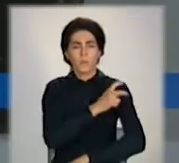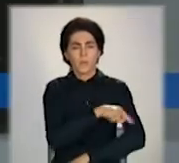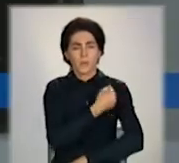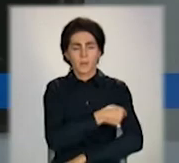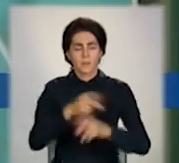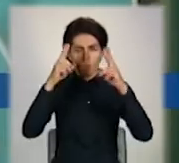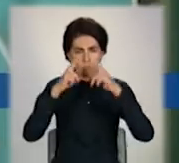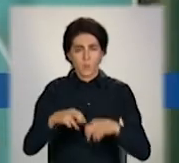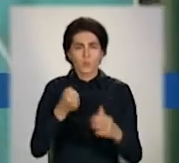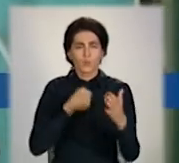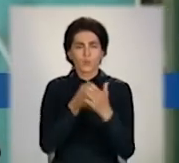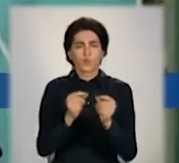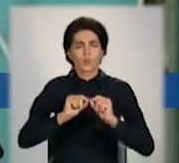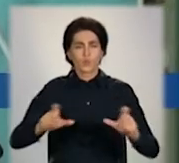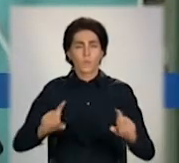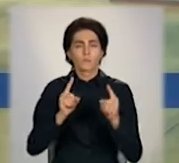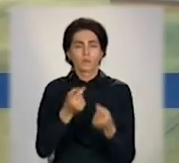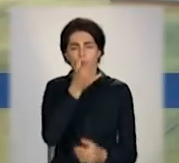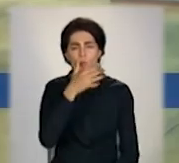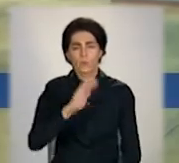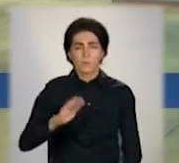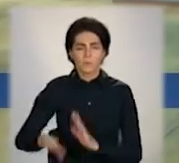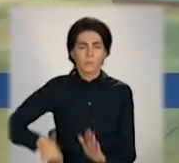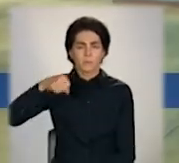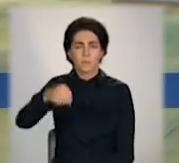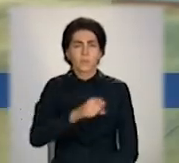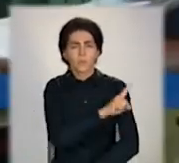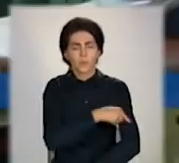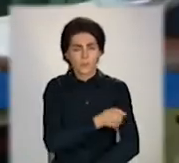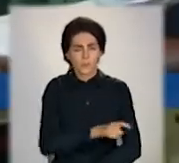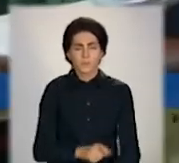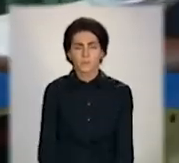шкіл. Через що? Не хочуть везти дітей до поліклінік?